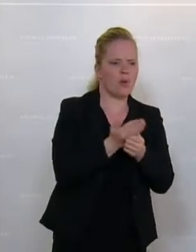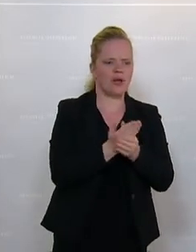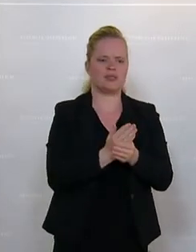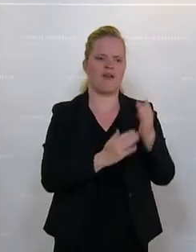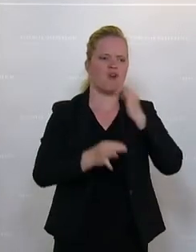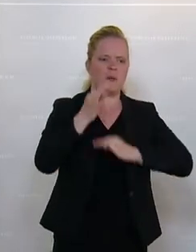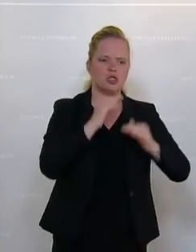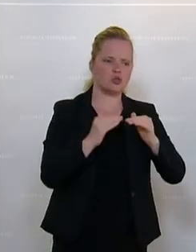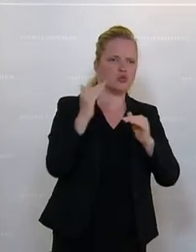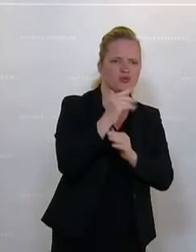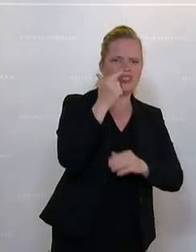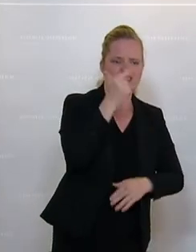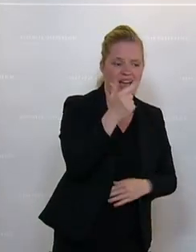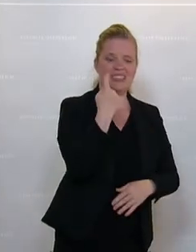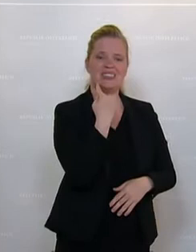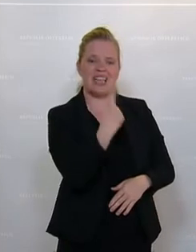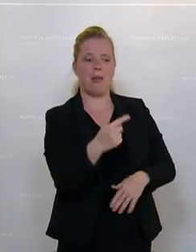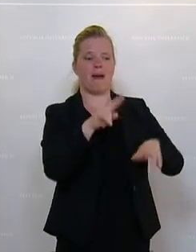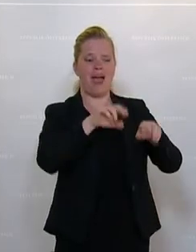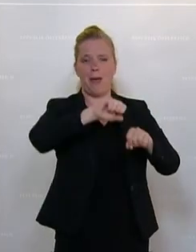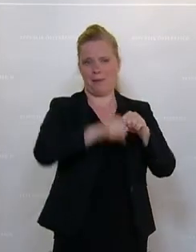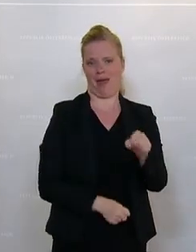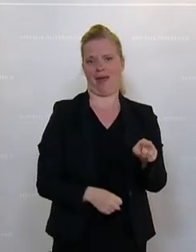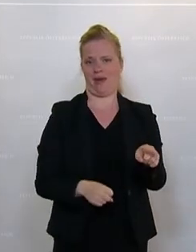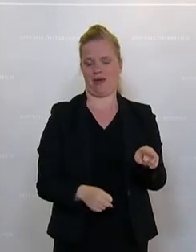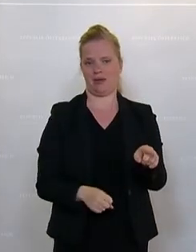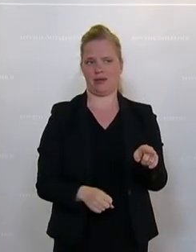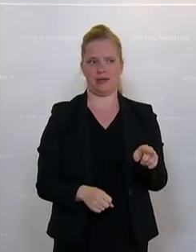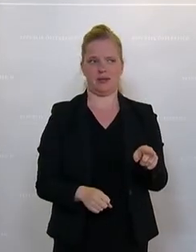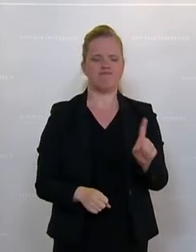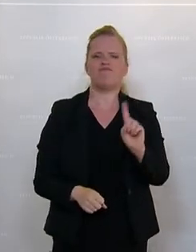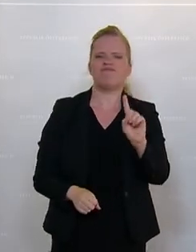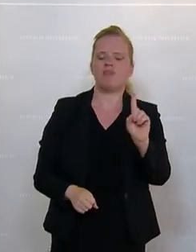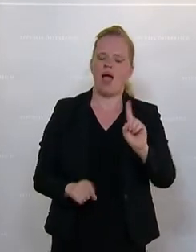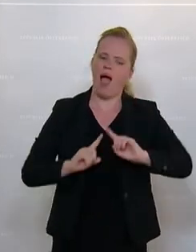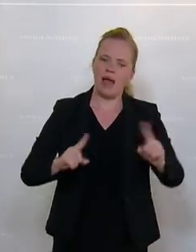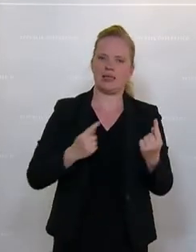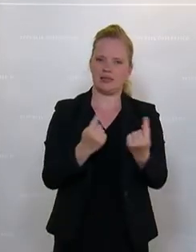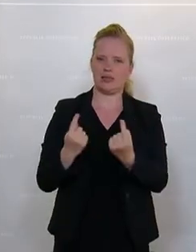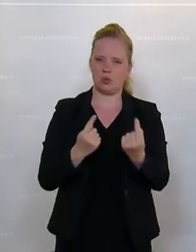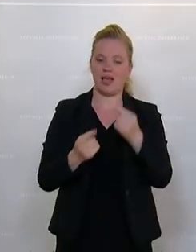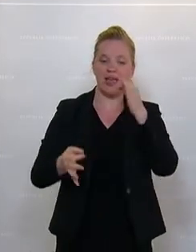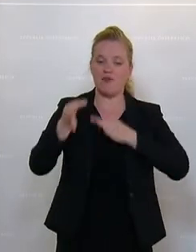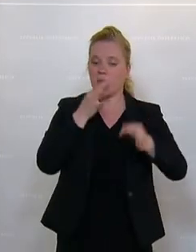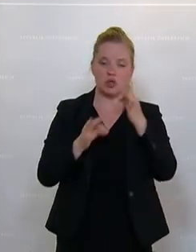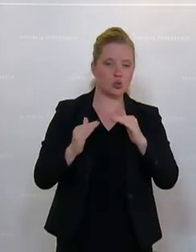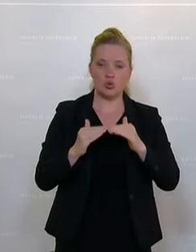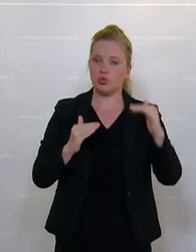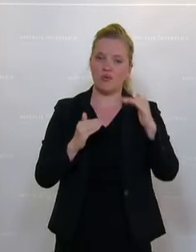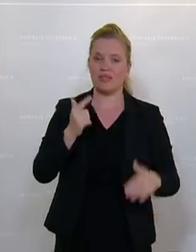brechen das Recht. Sie haben, nein, nein, das ist eine ganz andere Situation. Da war Informationsstufe 2,